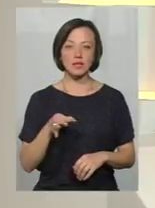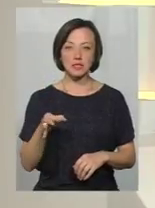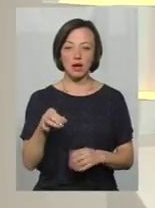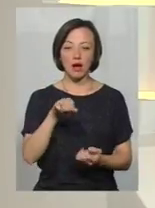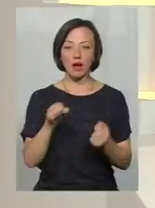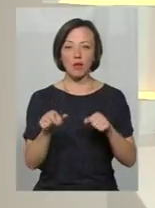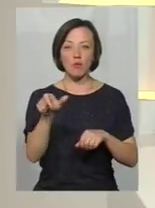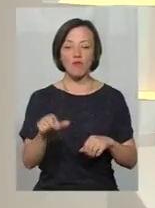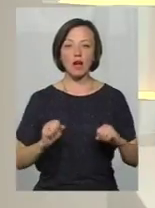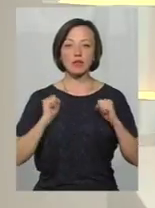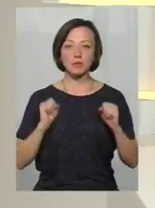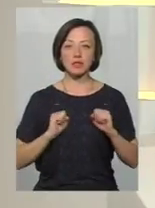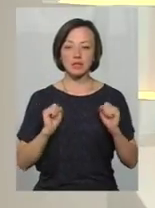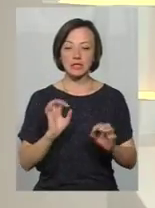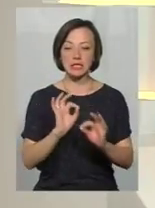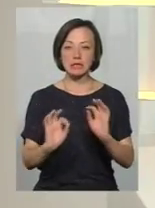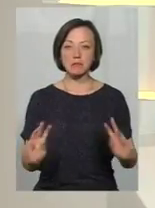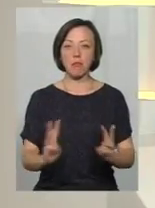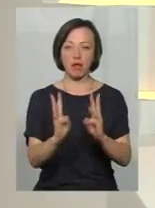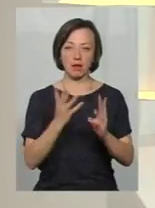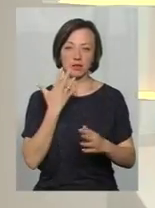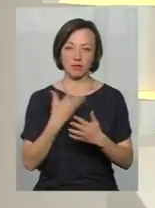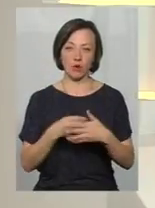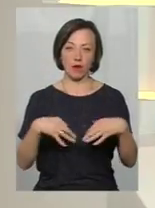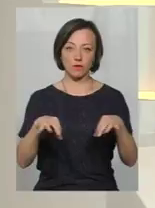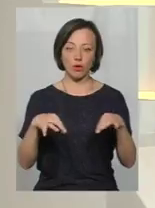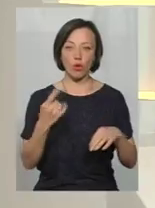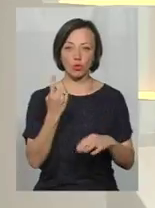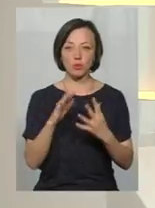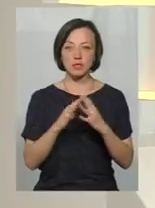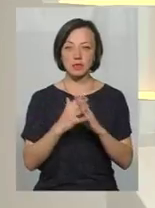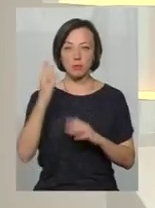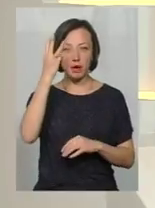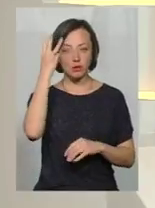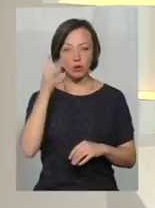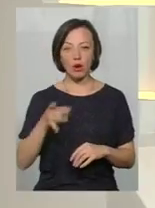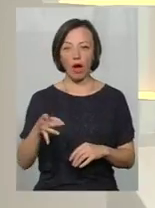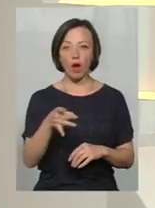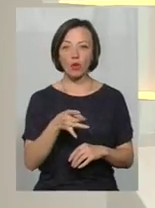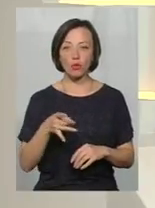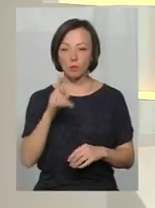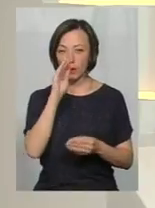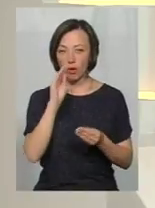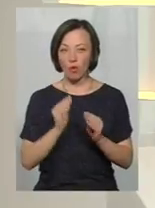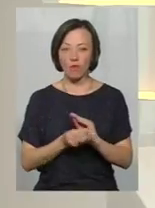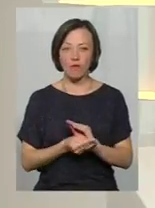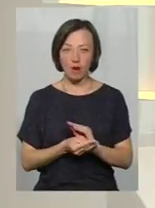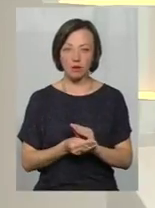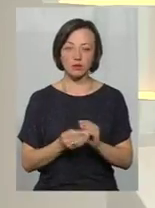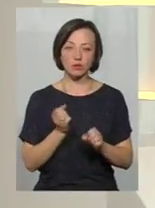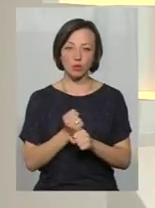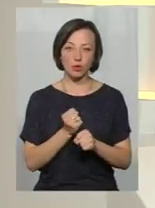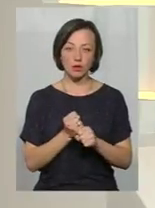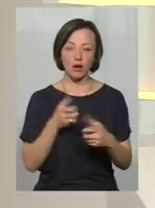кермувальник намагався спалити свою автівку в одному з сіл Хмельницького району, аби приховати сліди